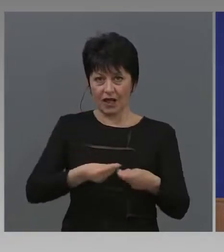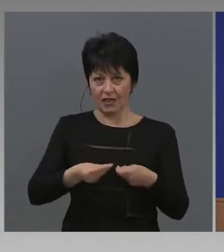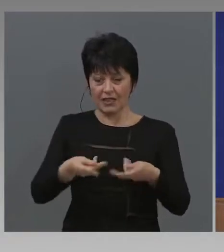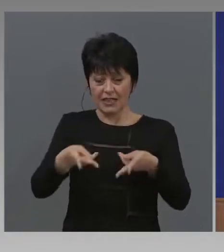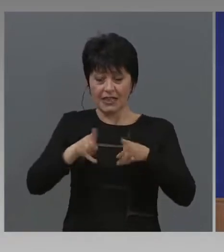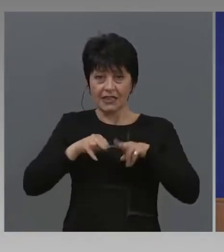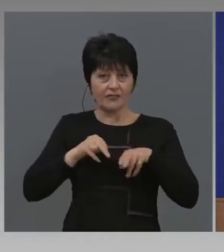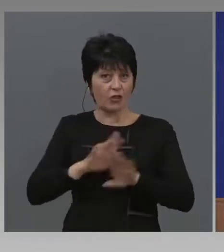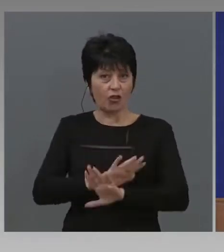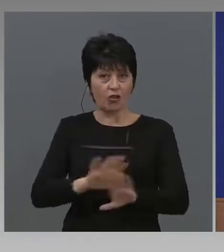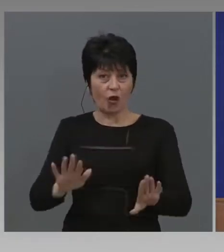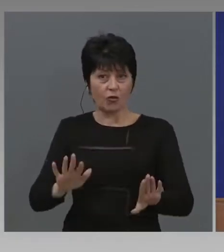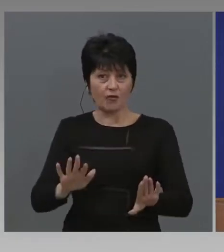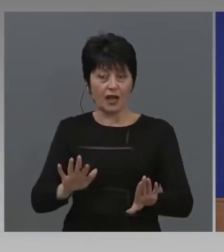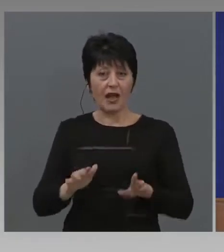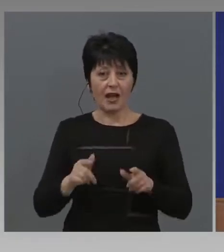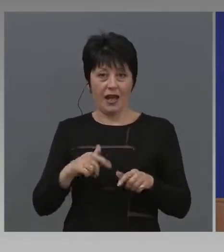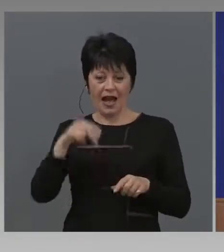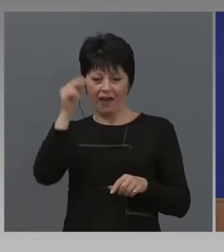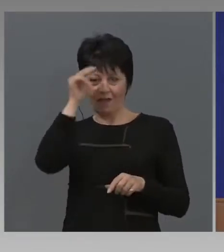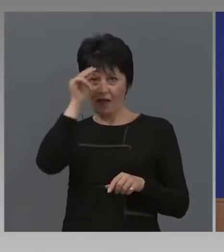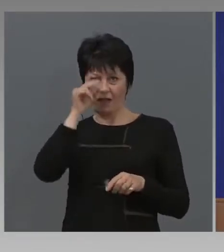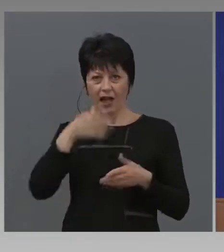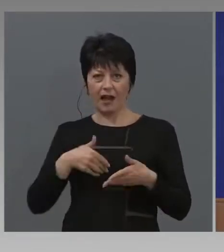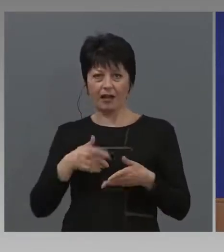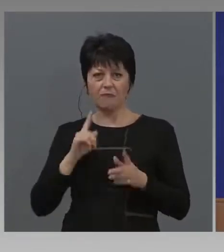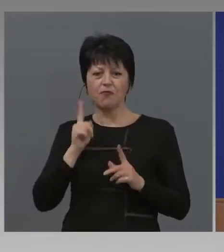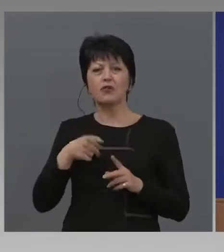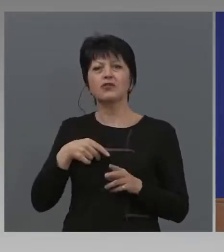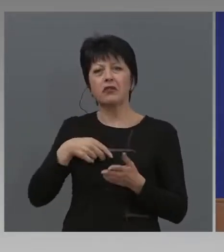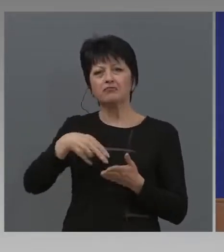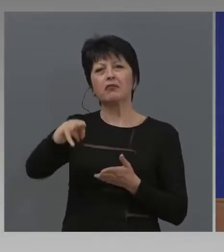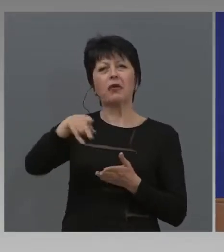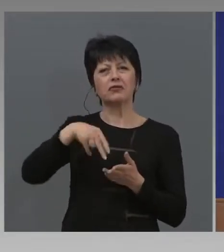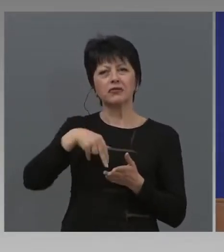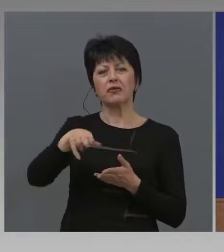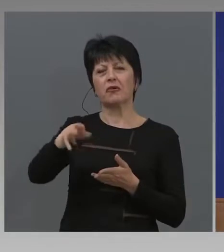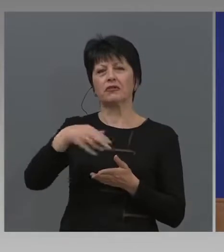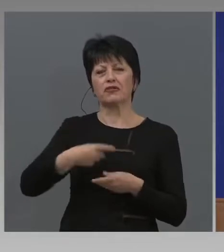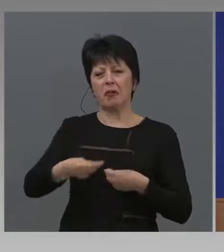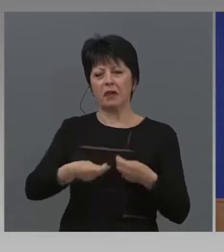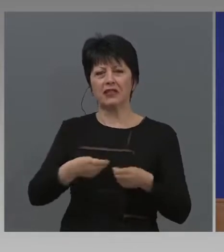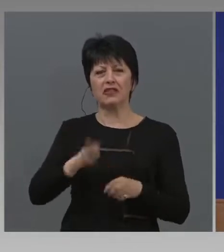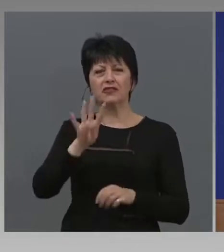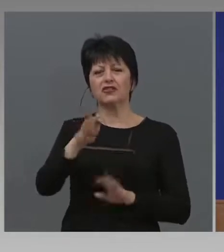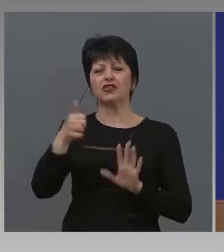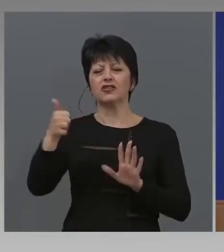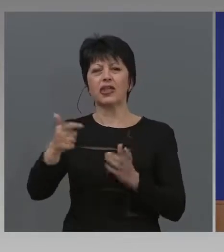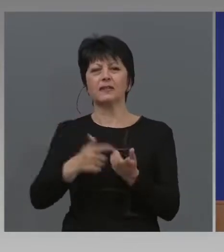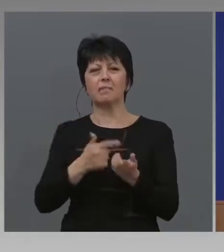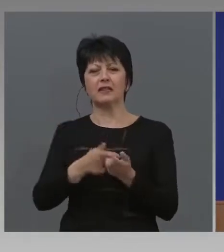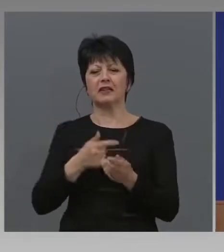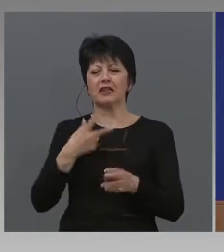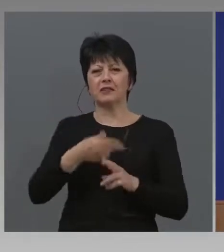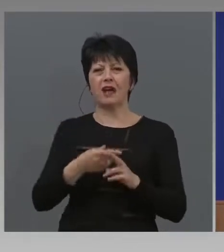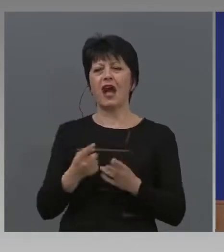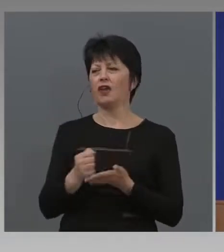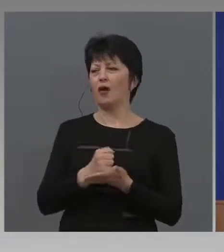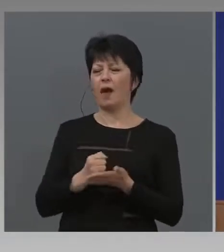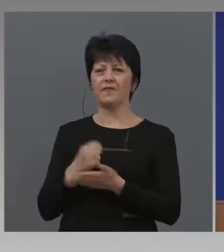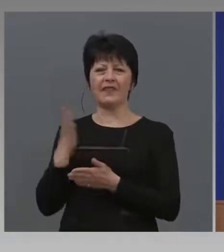В България може да отиеш 46 пъти, ако искаш до магазина днес. Може да не се спреш до аптеката,